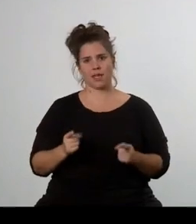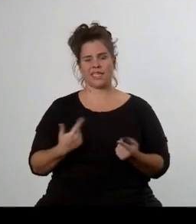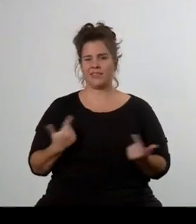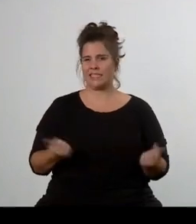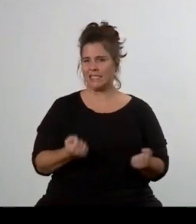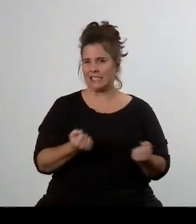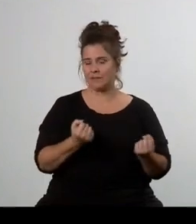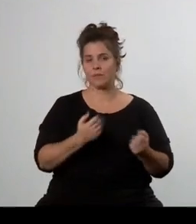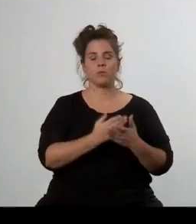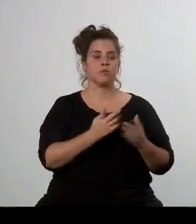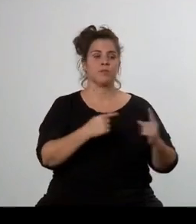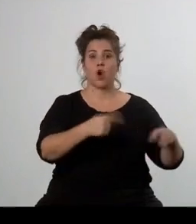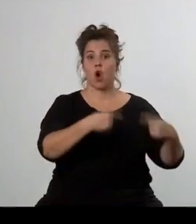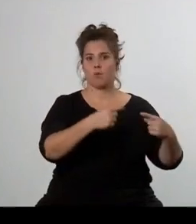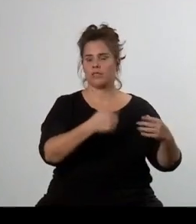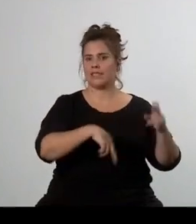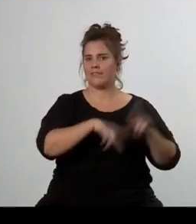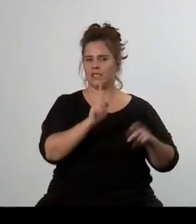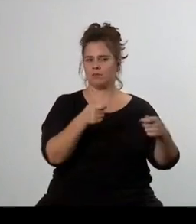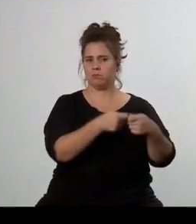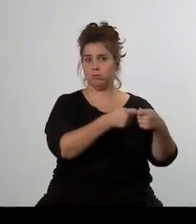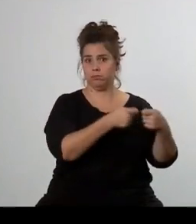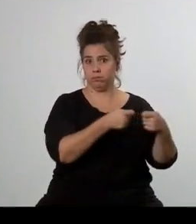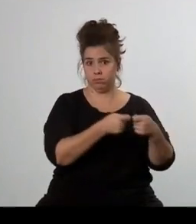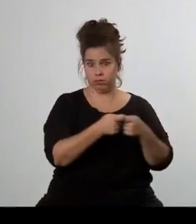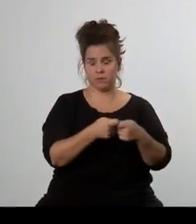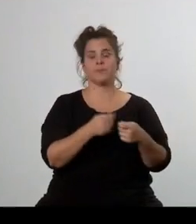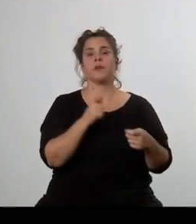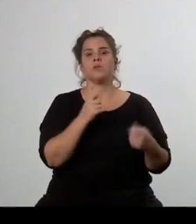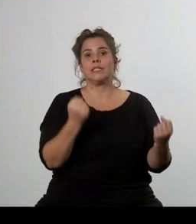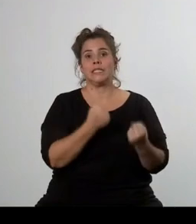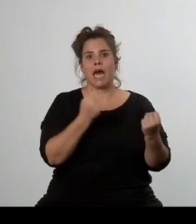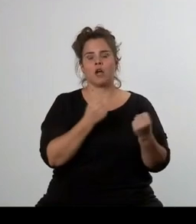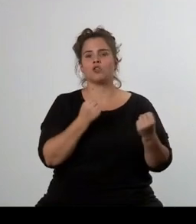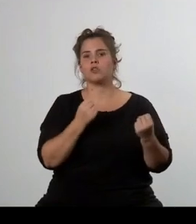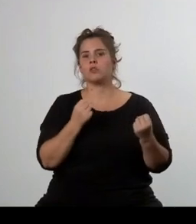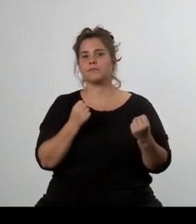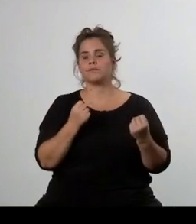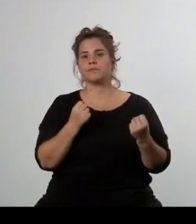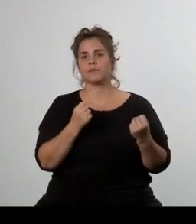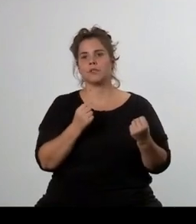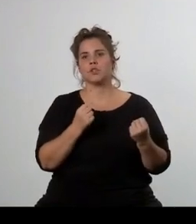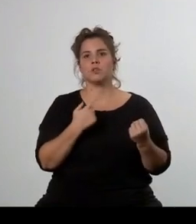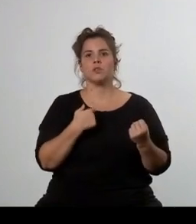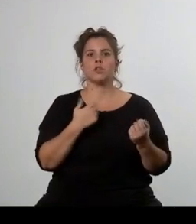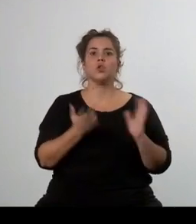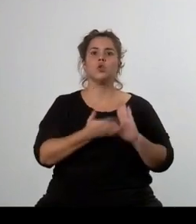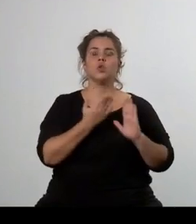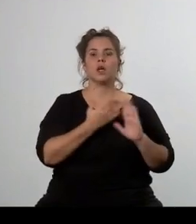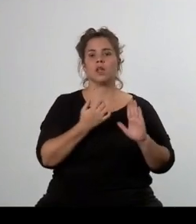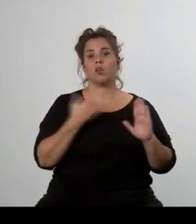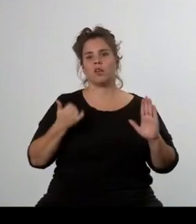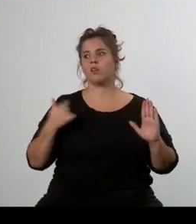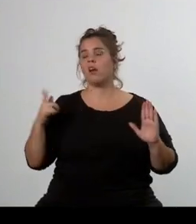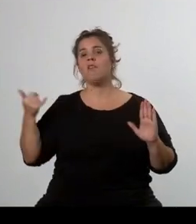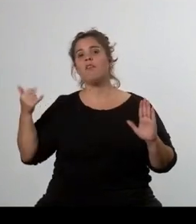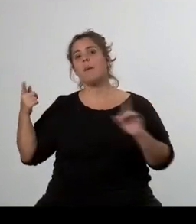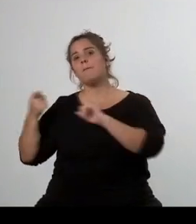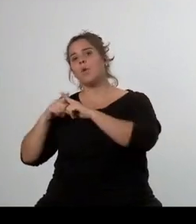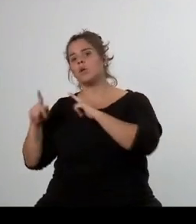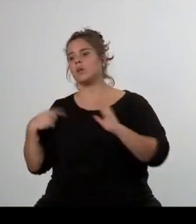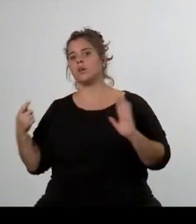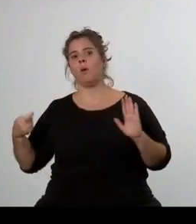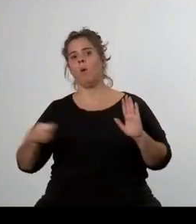opozičních stran ve sněmovně, ukázat, že ta vize je lepší, než je současná vláda drobných dárků a